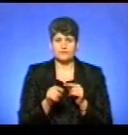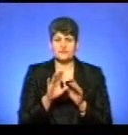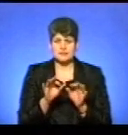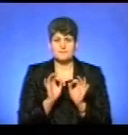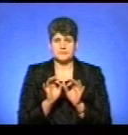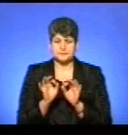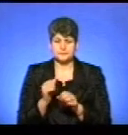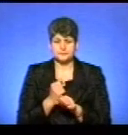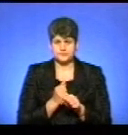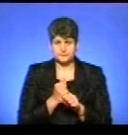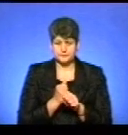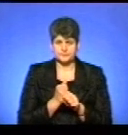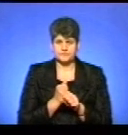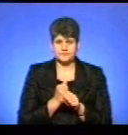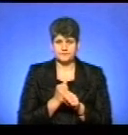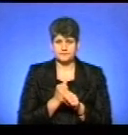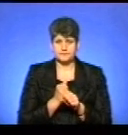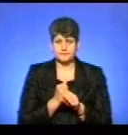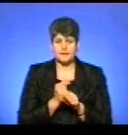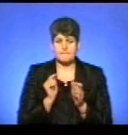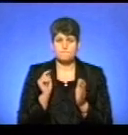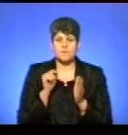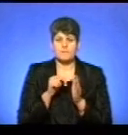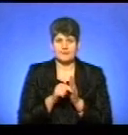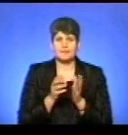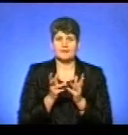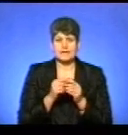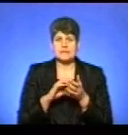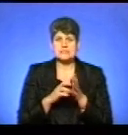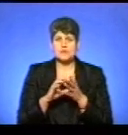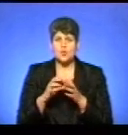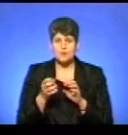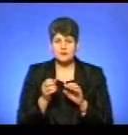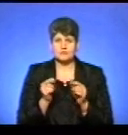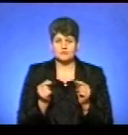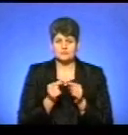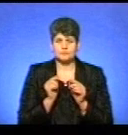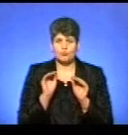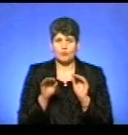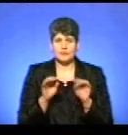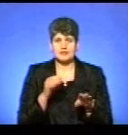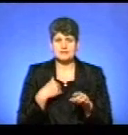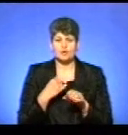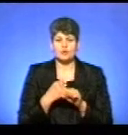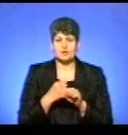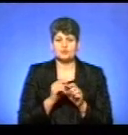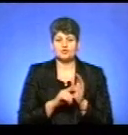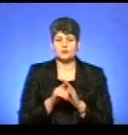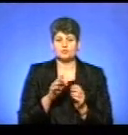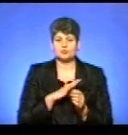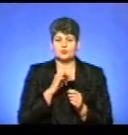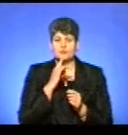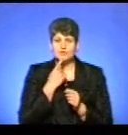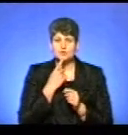справно працювало і випадало в певна кількість кубиків. Це моя робота. Спочатку було важко